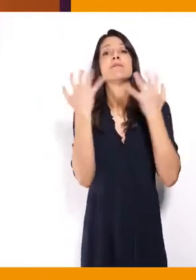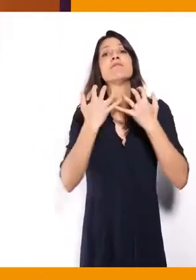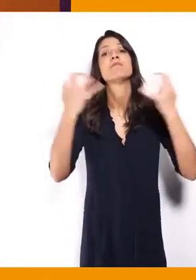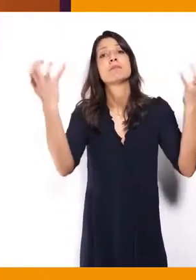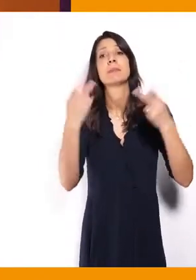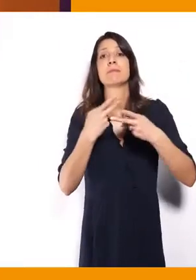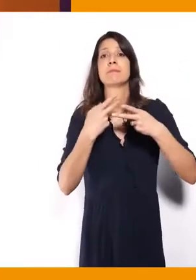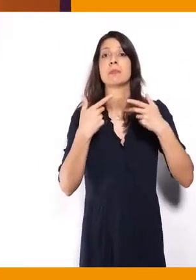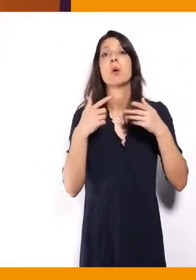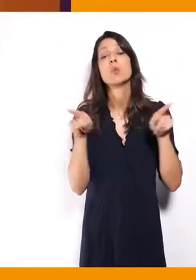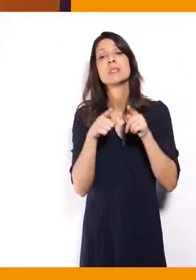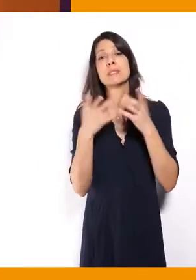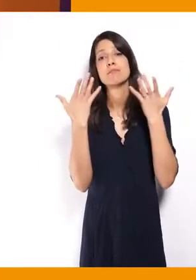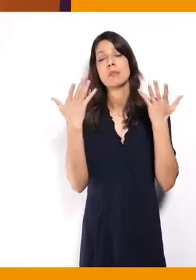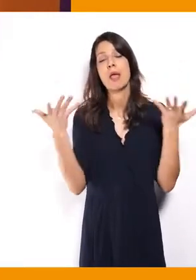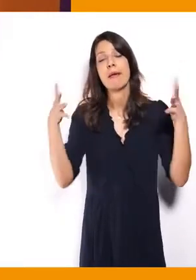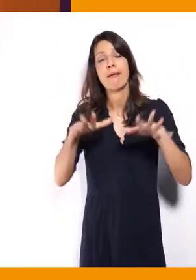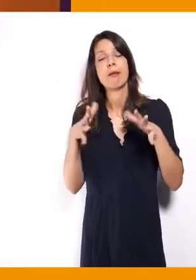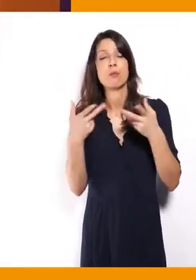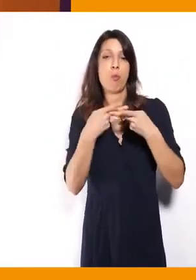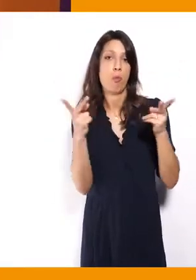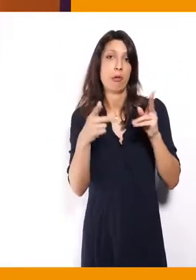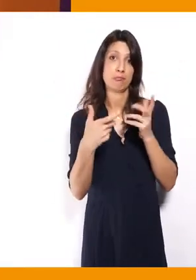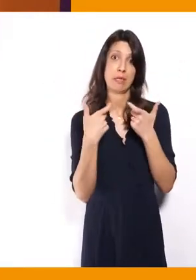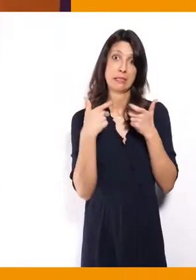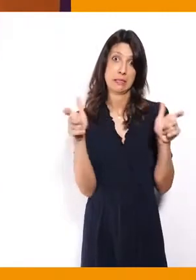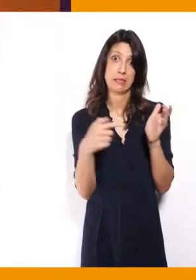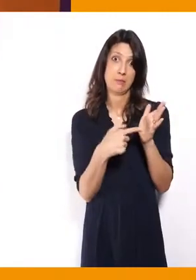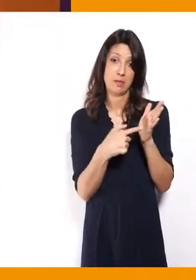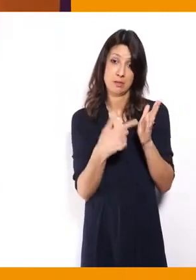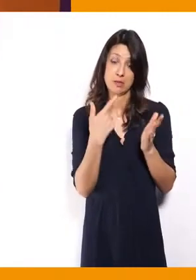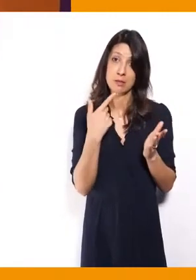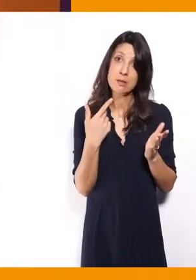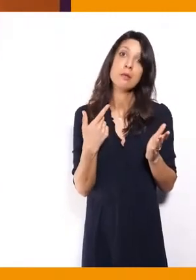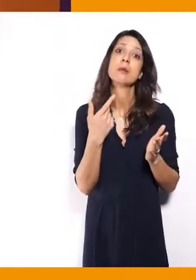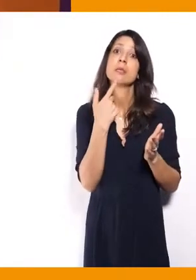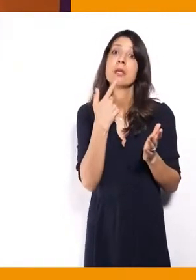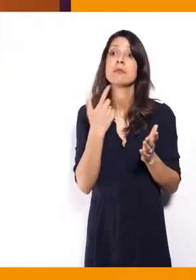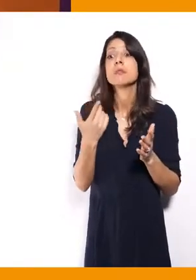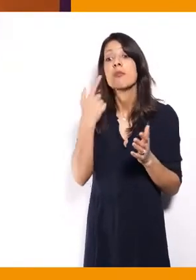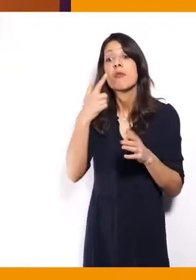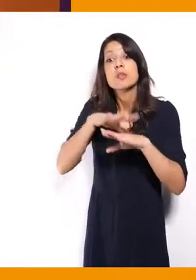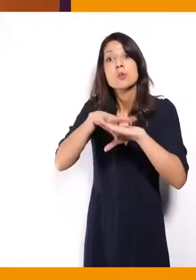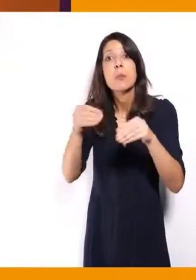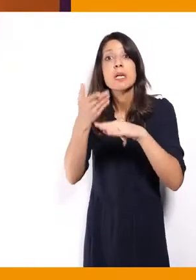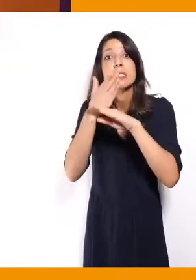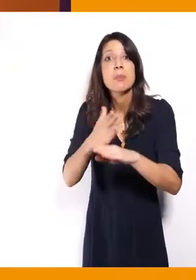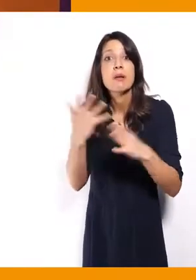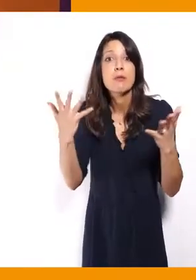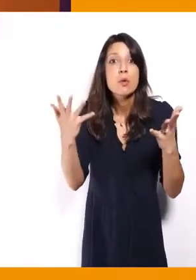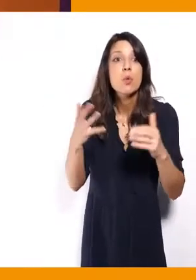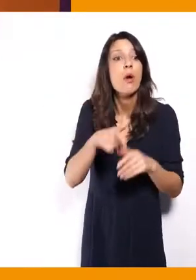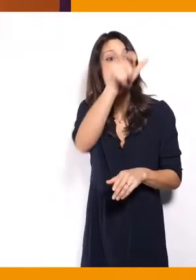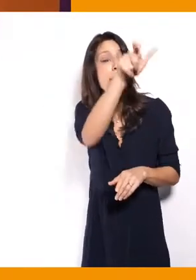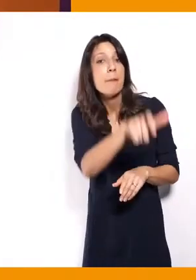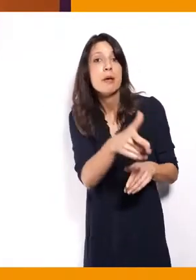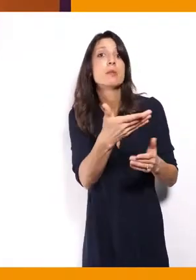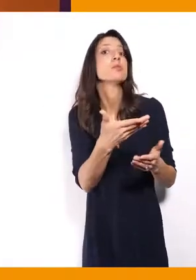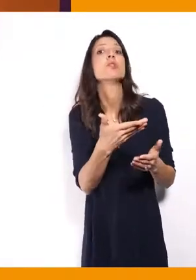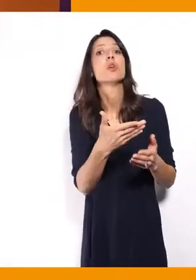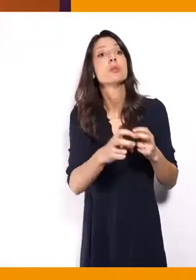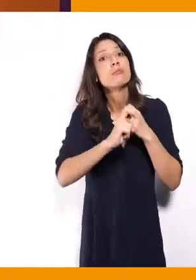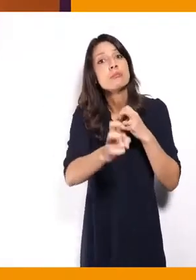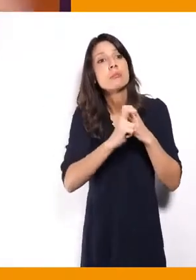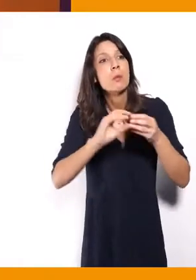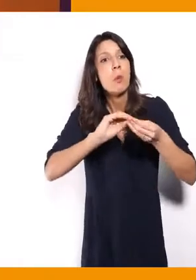pour que, lorsque les candidats proposent au plus de venir, bien, tout soit prévu sur place, de l'accueil d'une personne qui se déplace avec